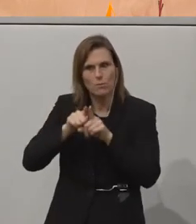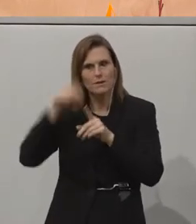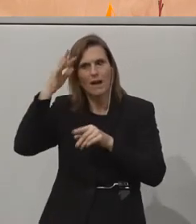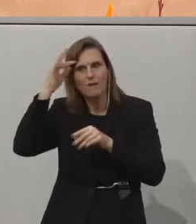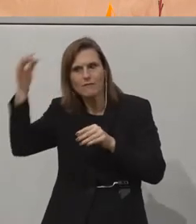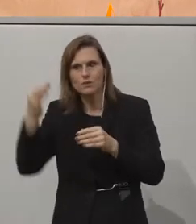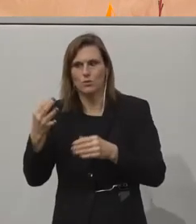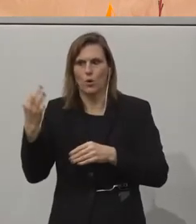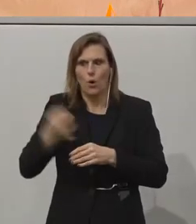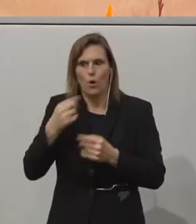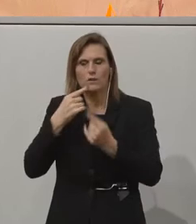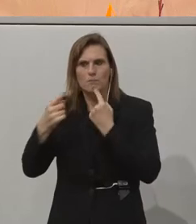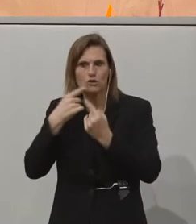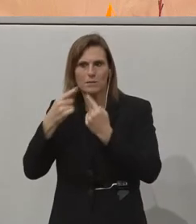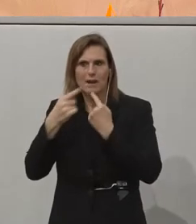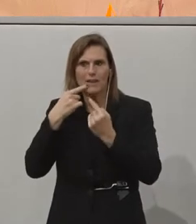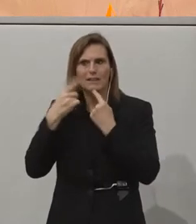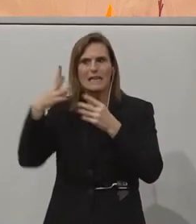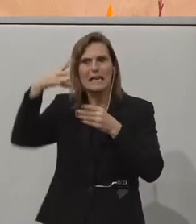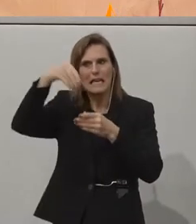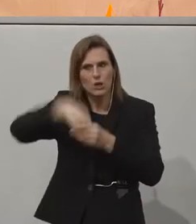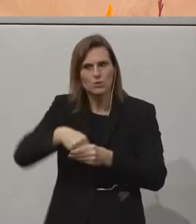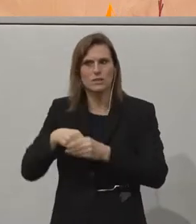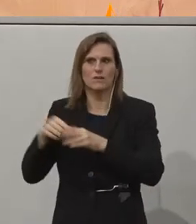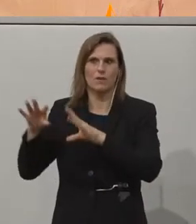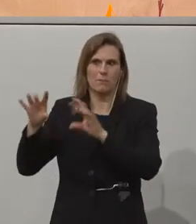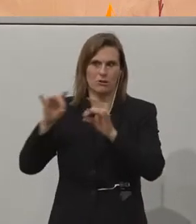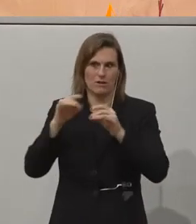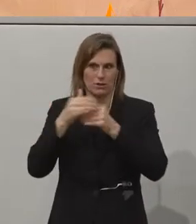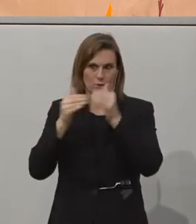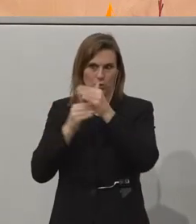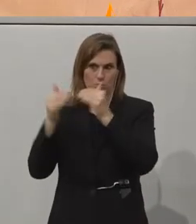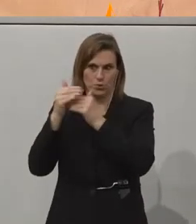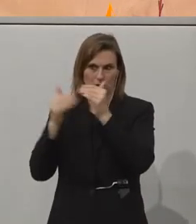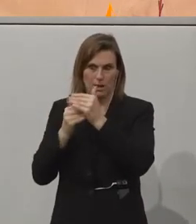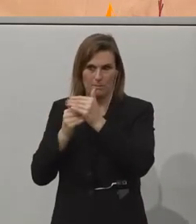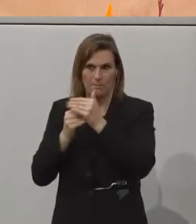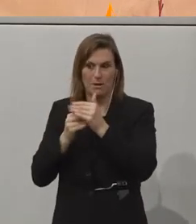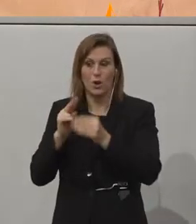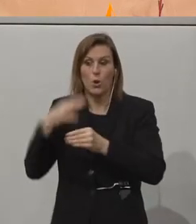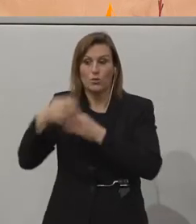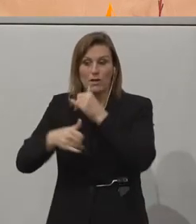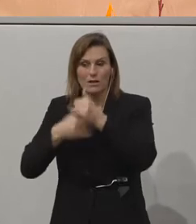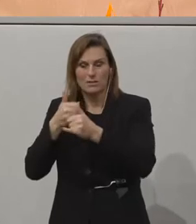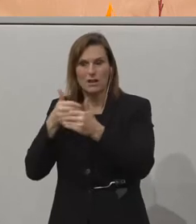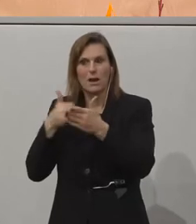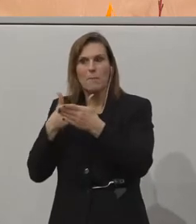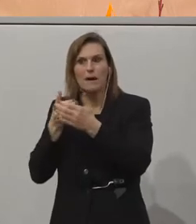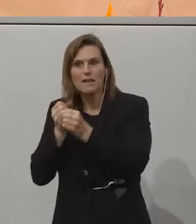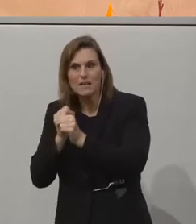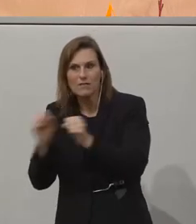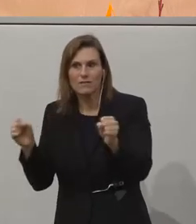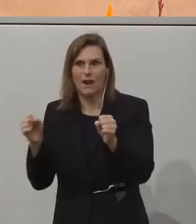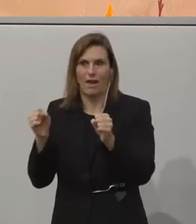Heute sprechen wir über inklusive Beschäftigungssysteme. Wir werden im kommenden Jahr über Barrierefreiheit sprechen